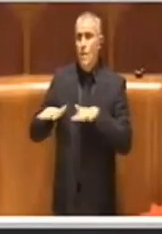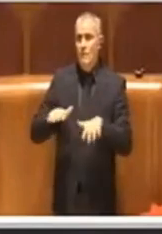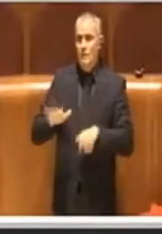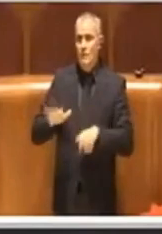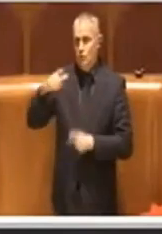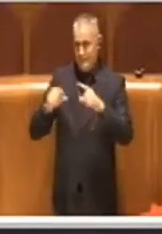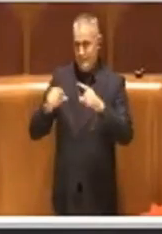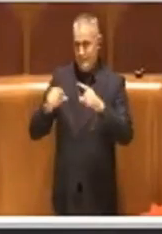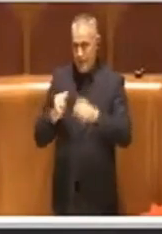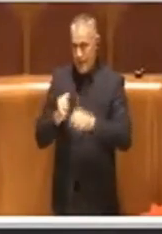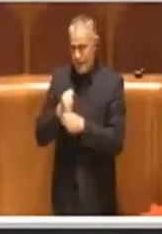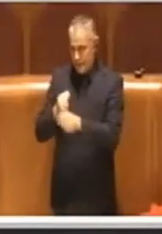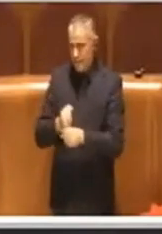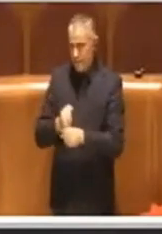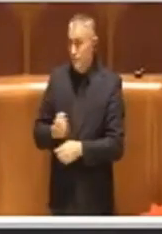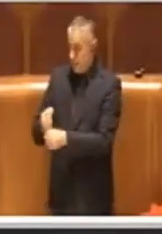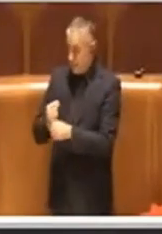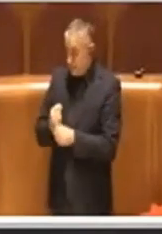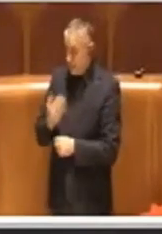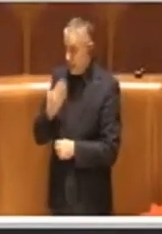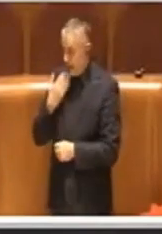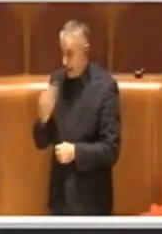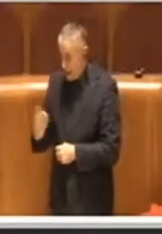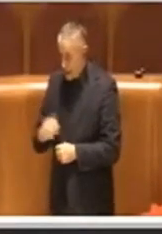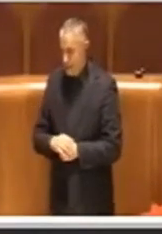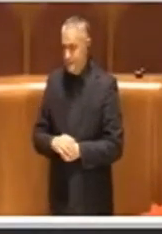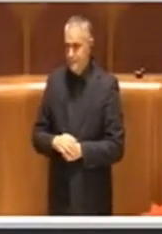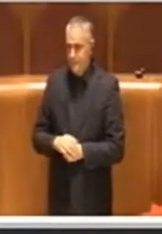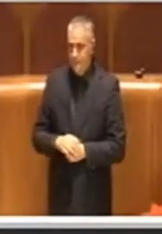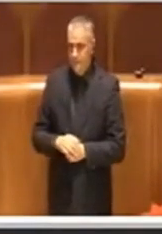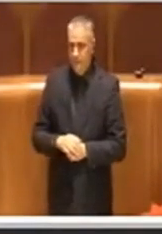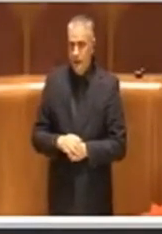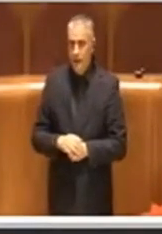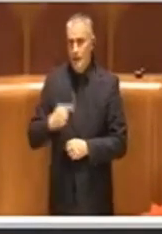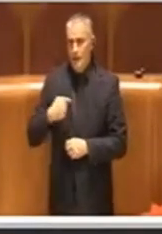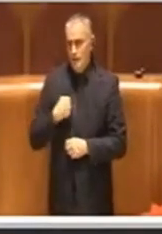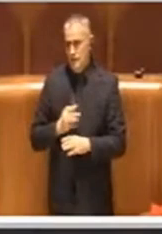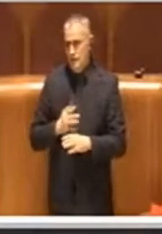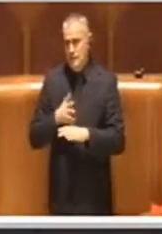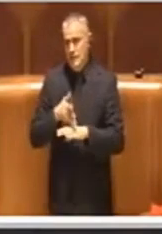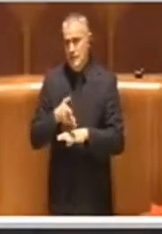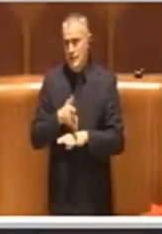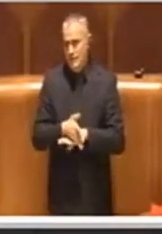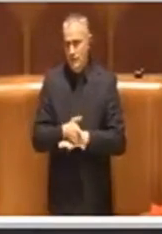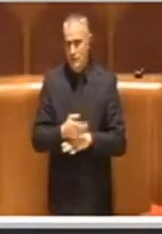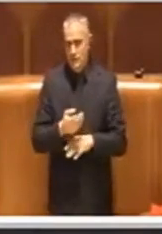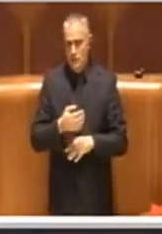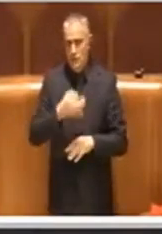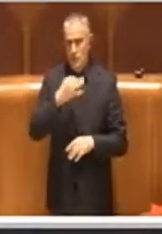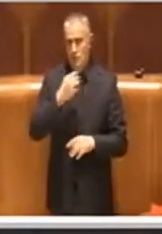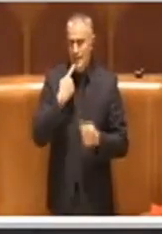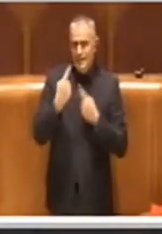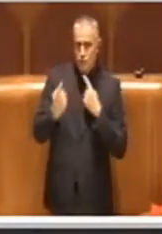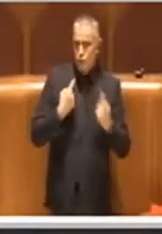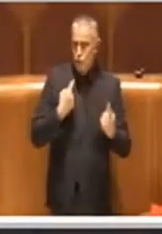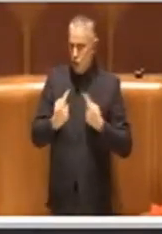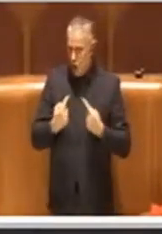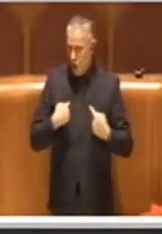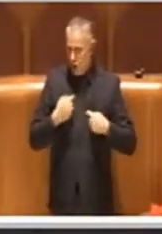Grazie Presidente, intervengo in discussione per